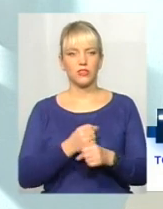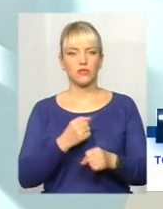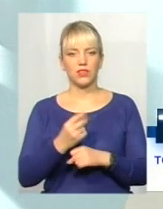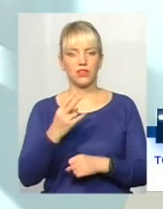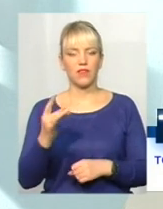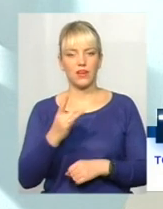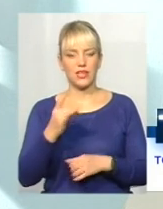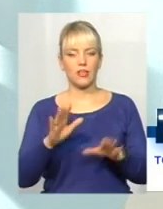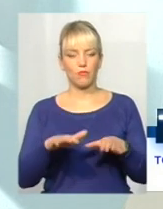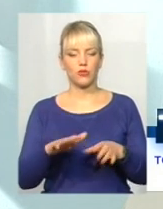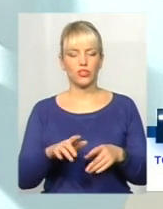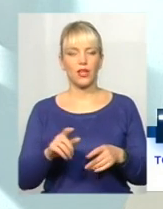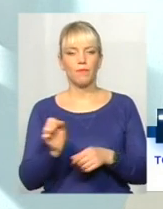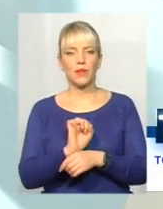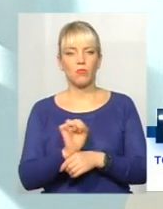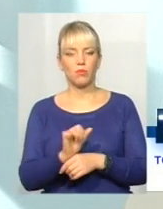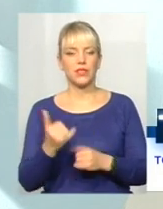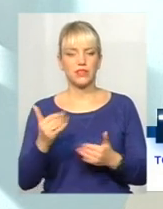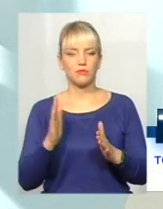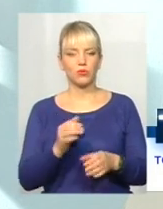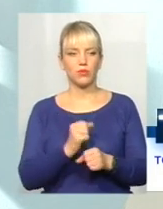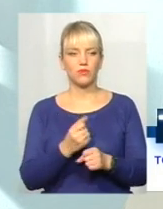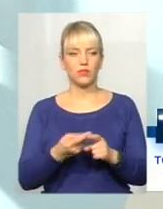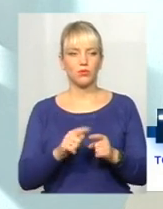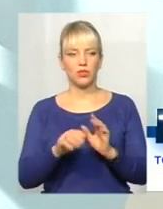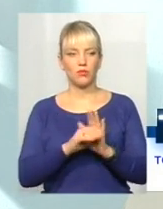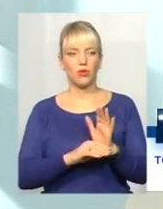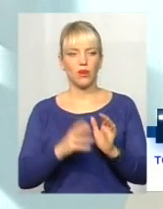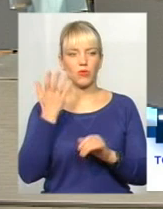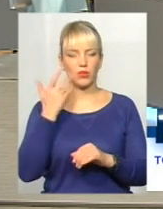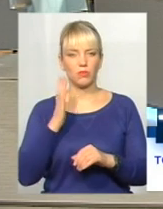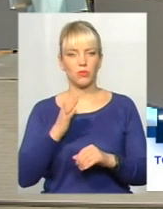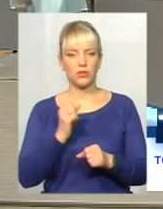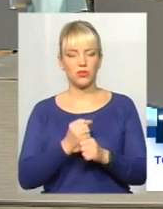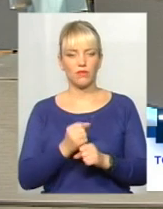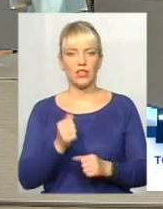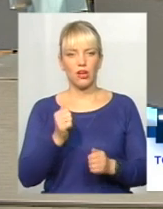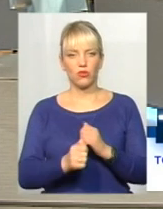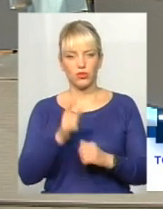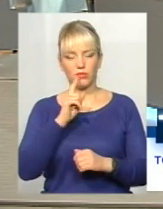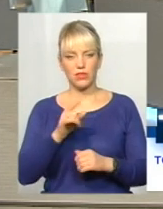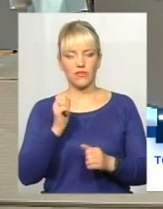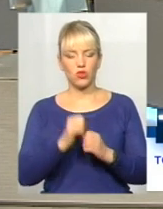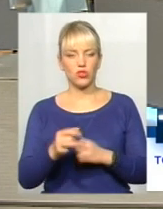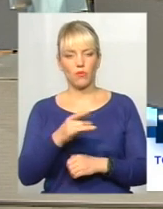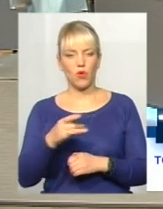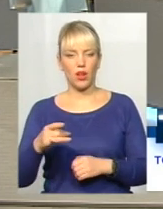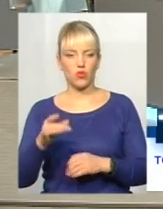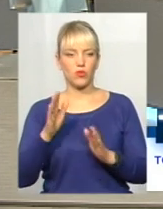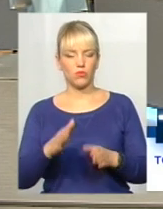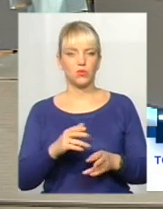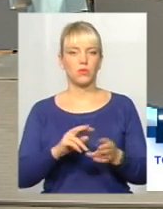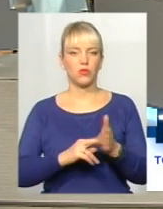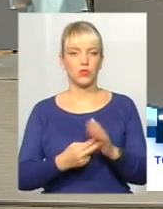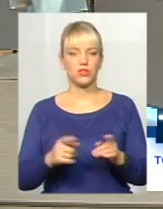рази в рік, пункти мобільні. Зараз вони будуть працювати по цій програмі, коли вони запрацюють щомісяця в кожному мікрорайоні. Планується, що